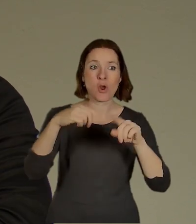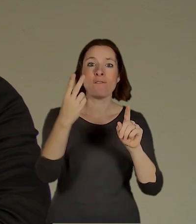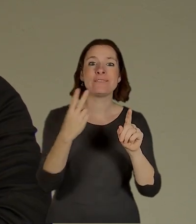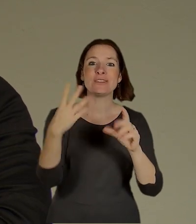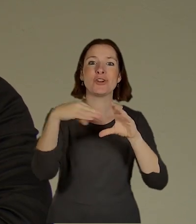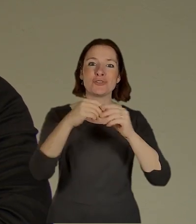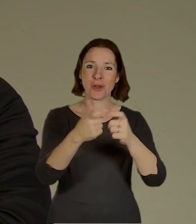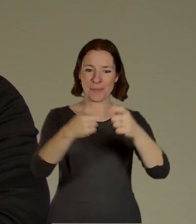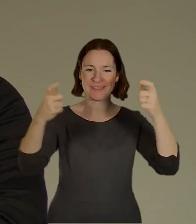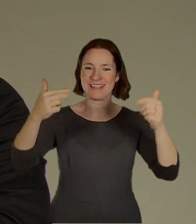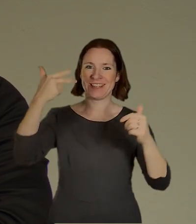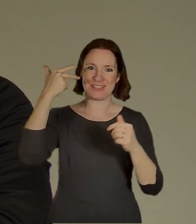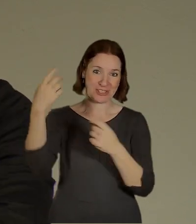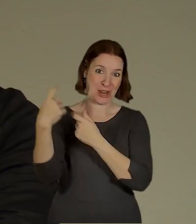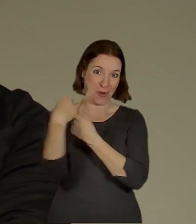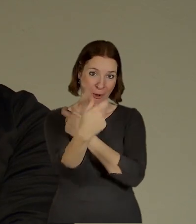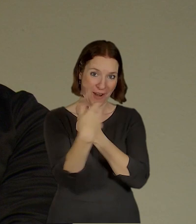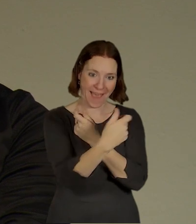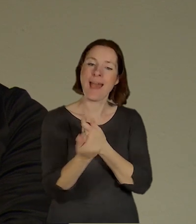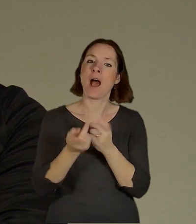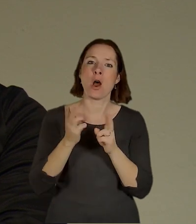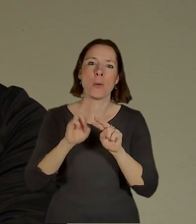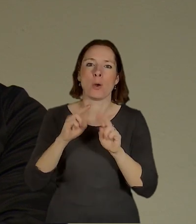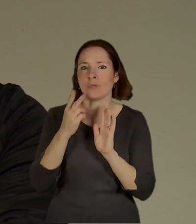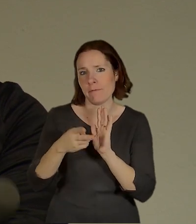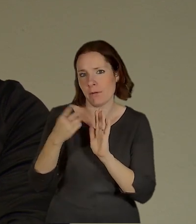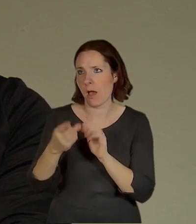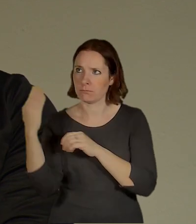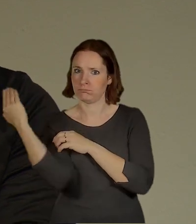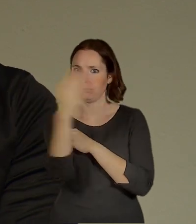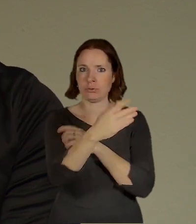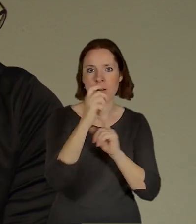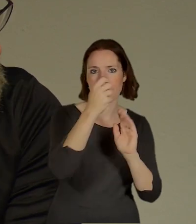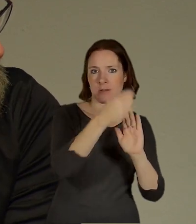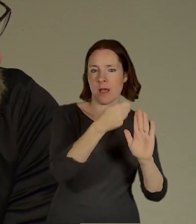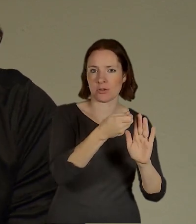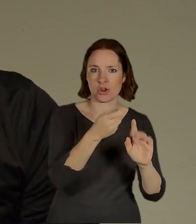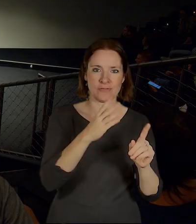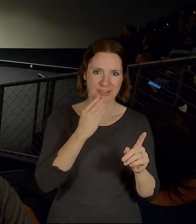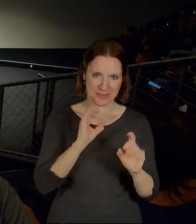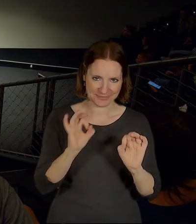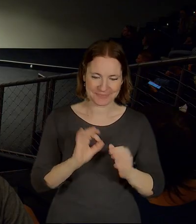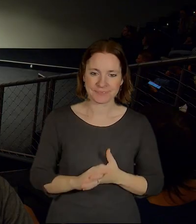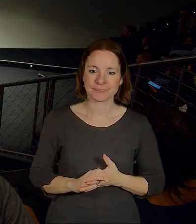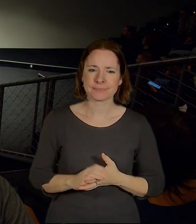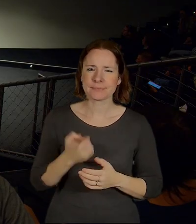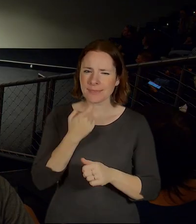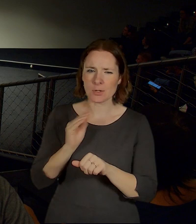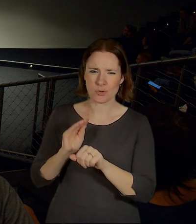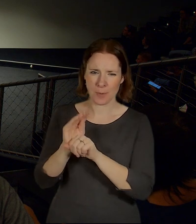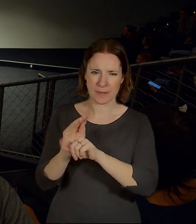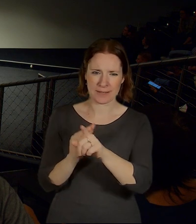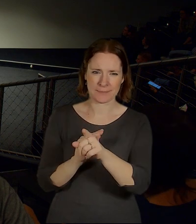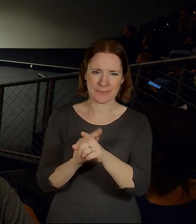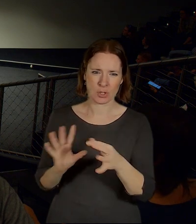vlak profrčí krásně na hlavák. Já to doplním, ono to souvisí vlastně s tou studií